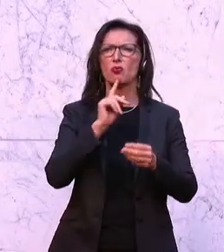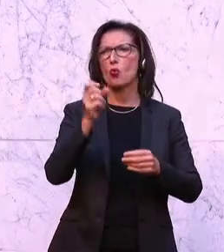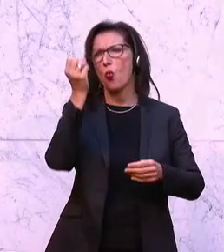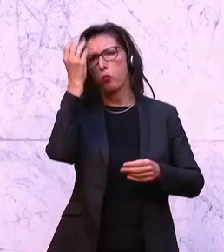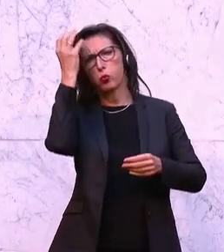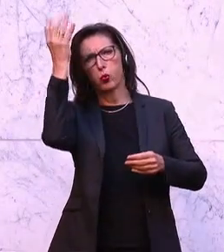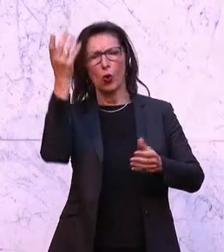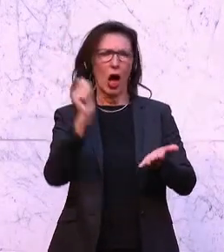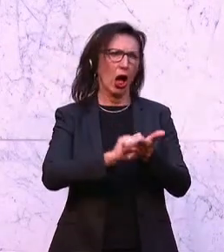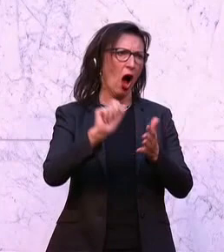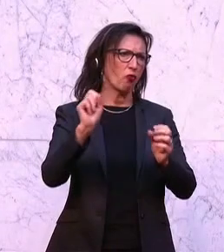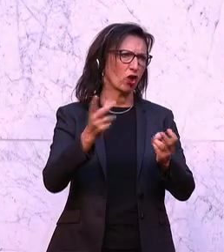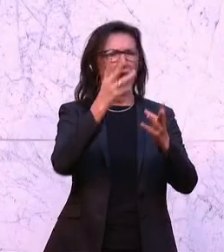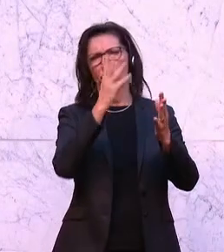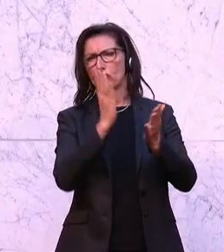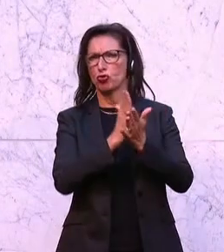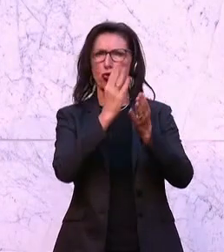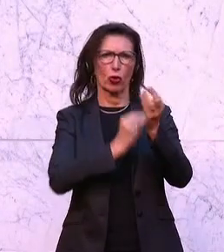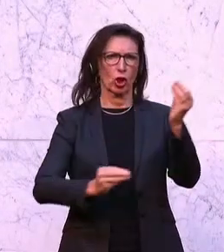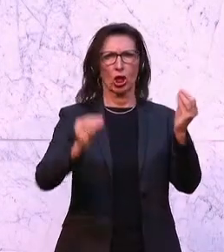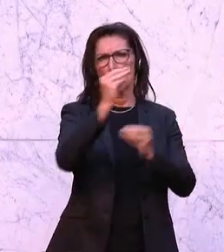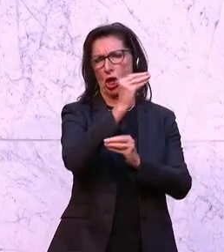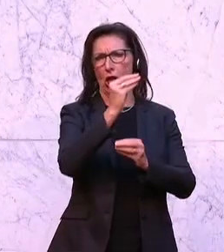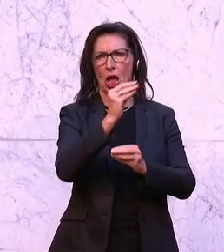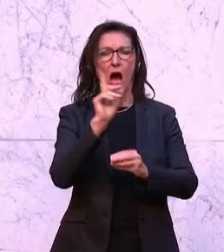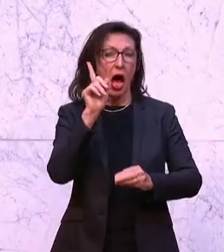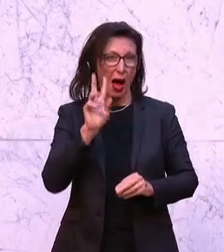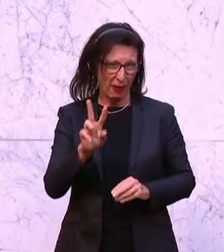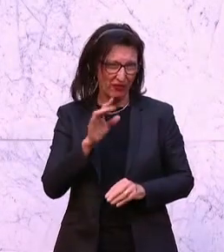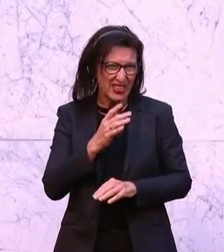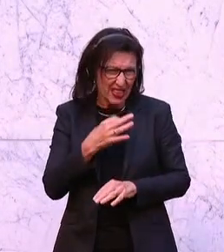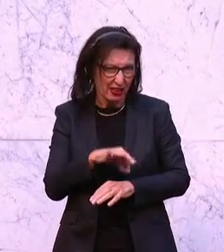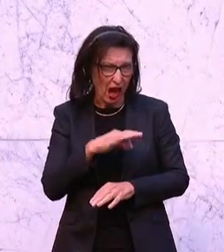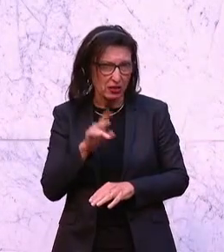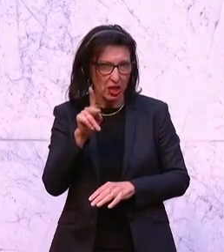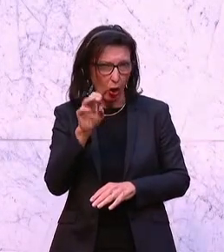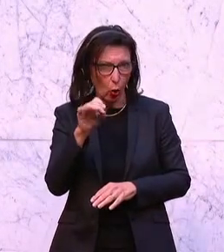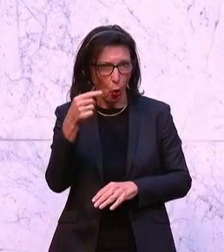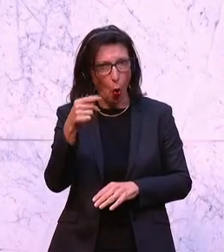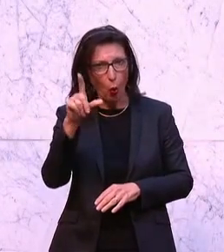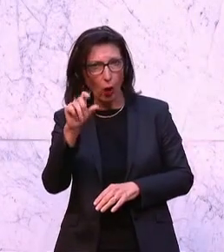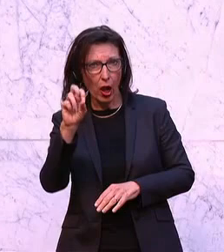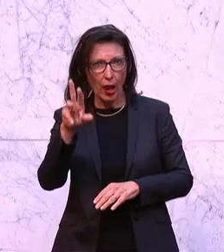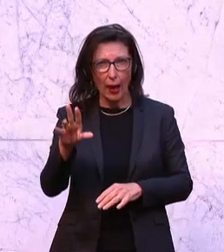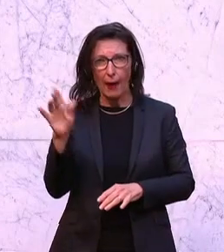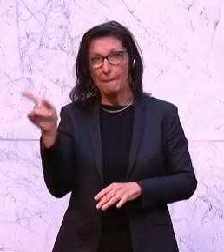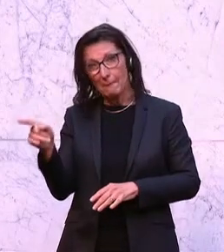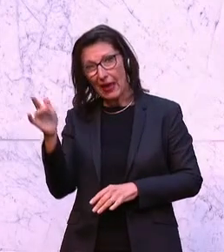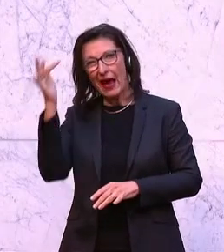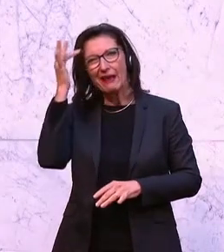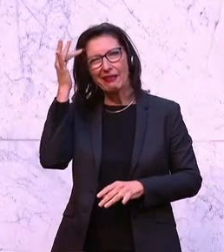und die Kaufkraft ist gestiegen. Was der Vizekanzler Kogler vielleicht intellektuell noch nicht ganz